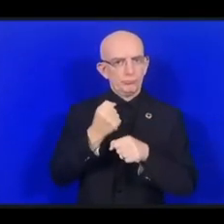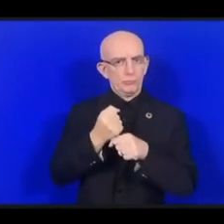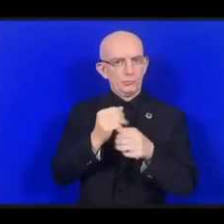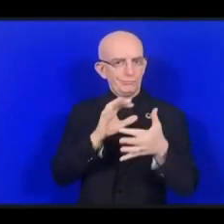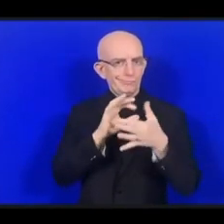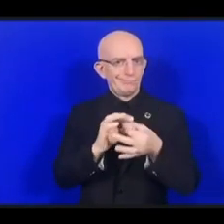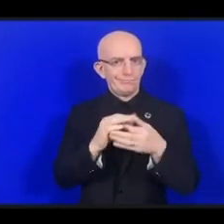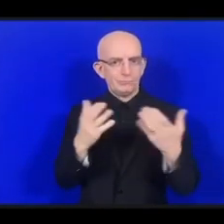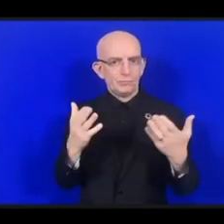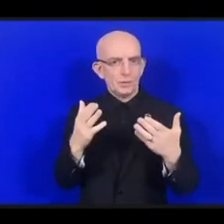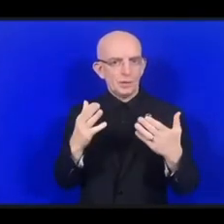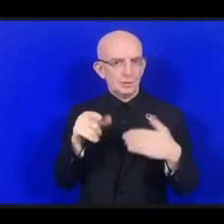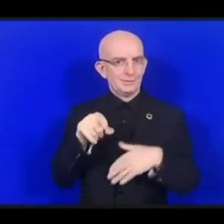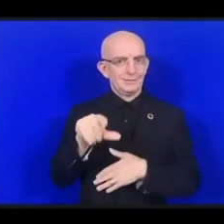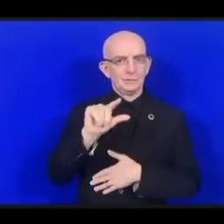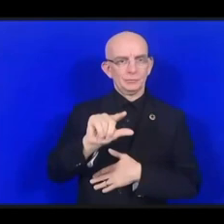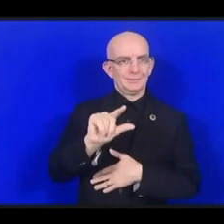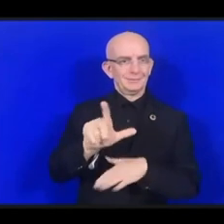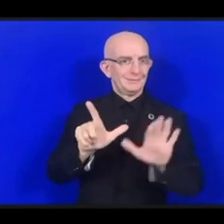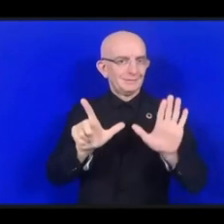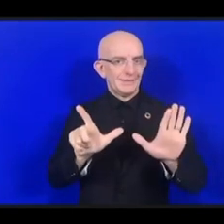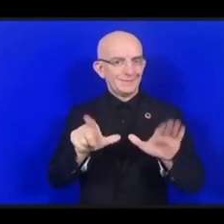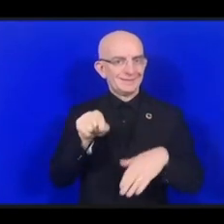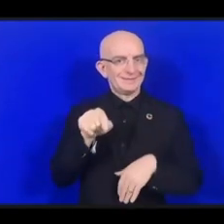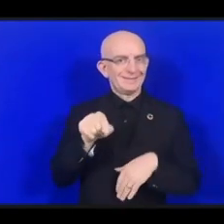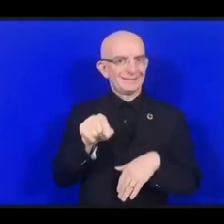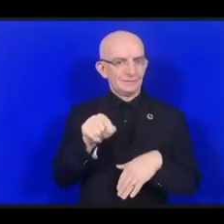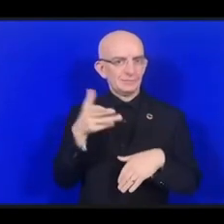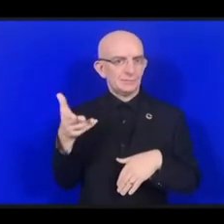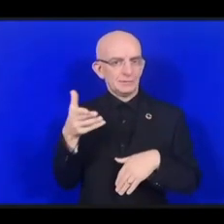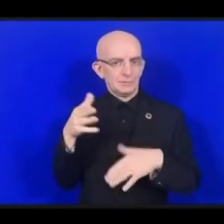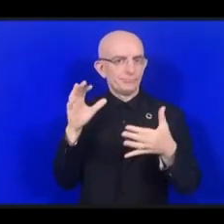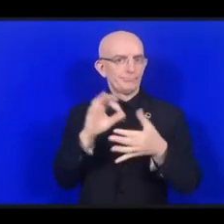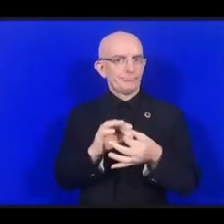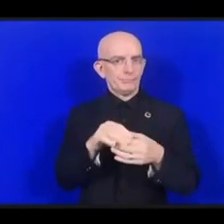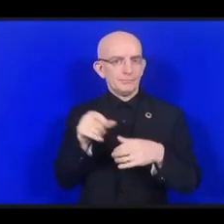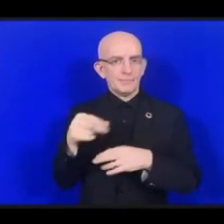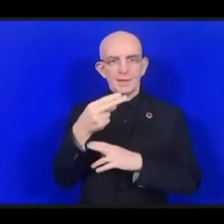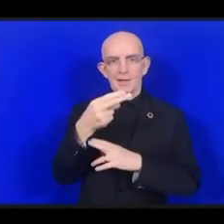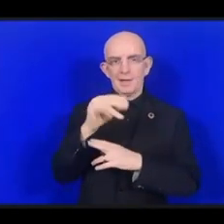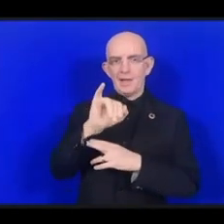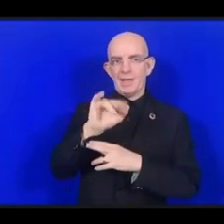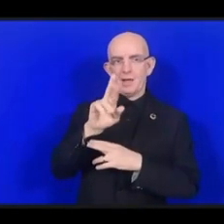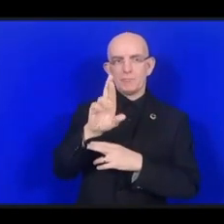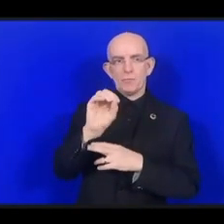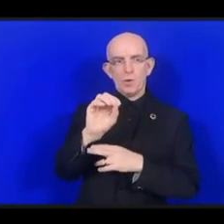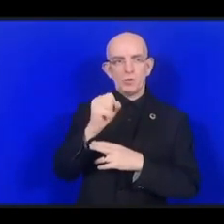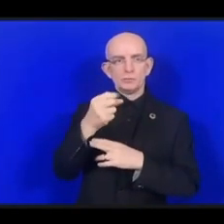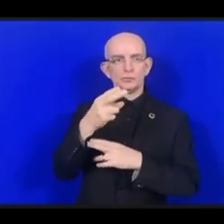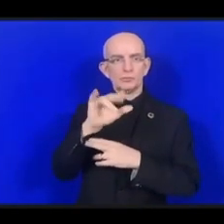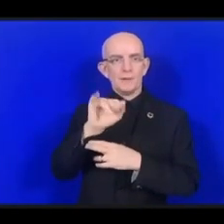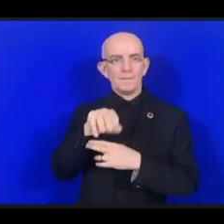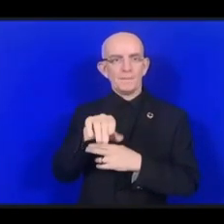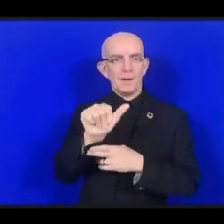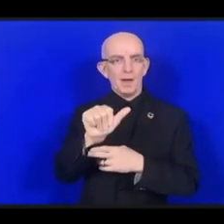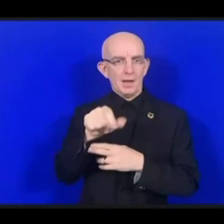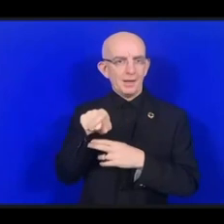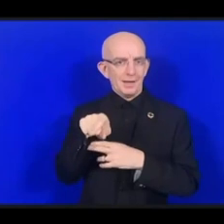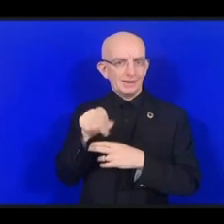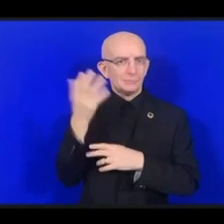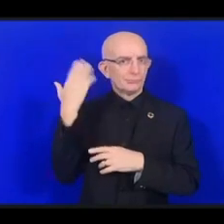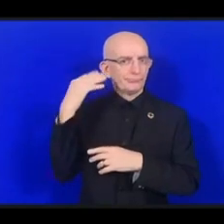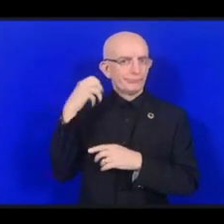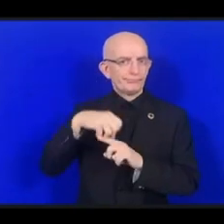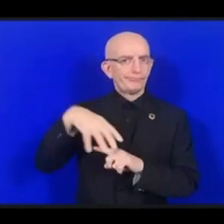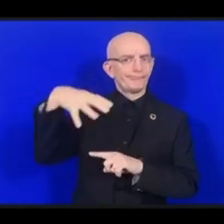хиросимском процессе. Мы, как законодатели, должны прежде всего проанализировать то, что